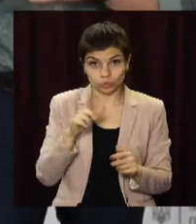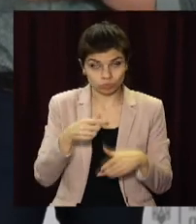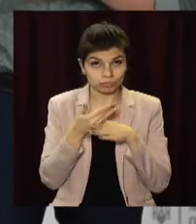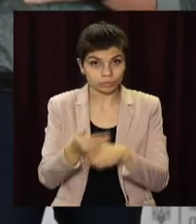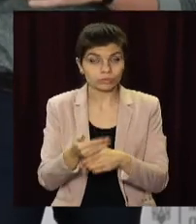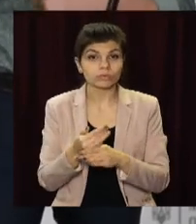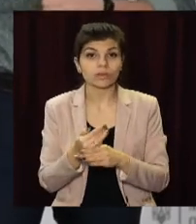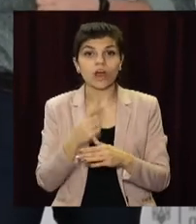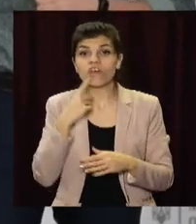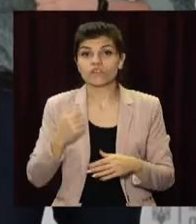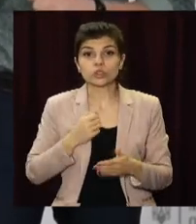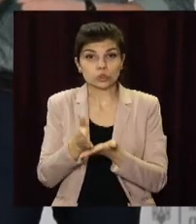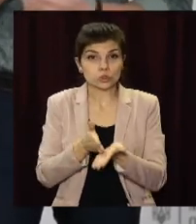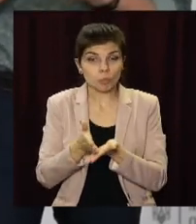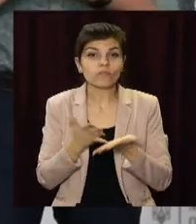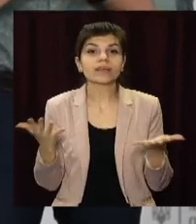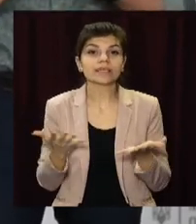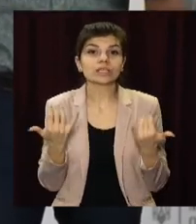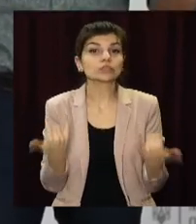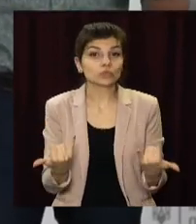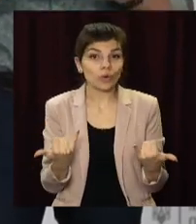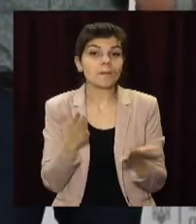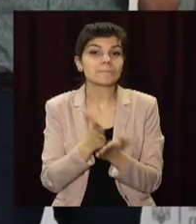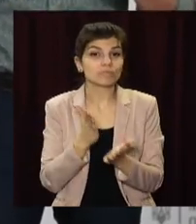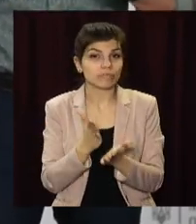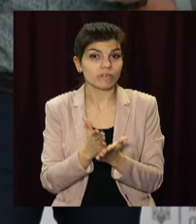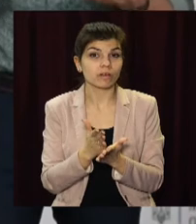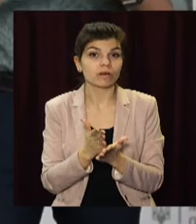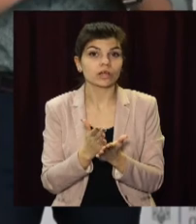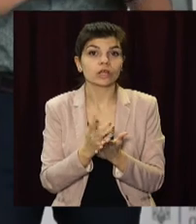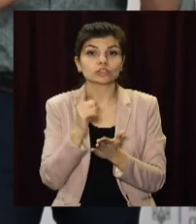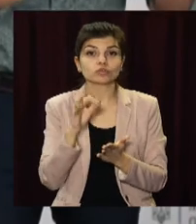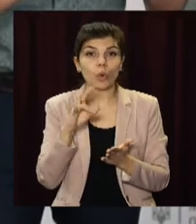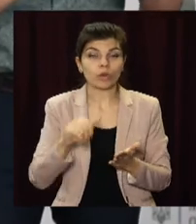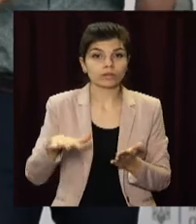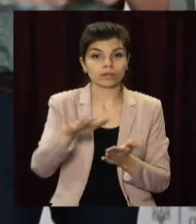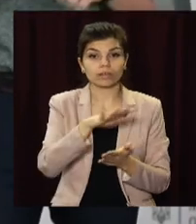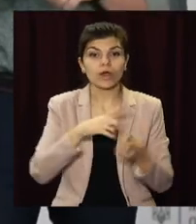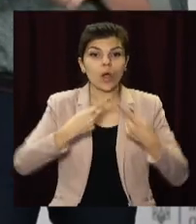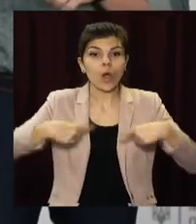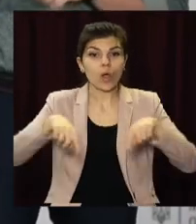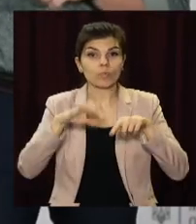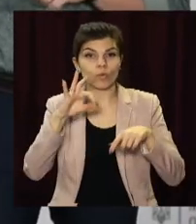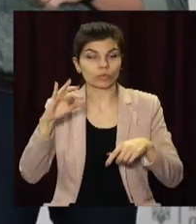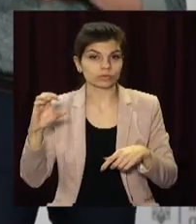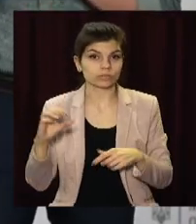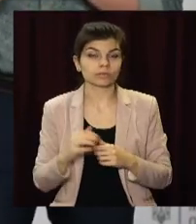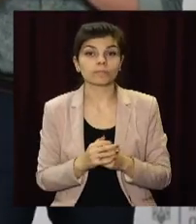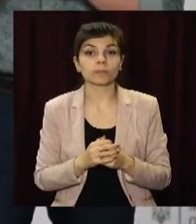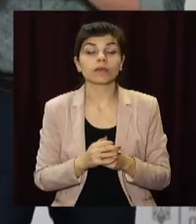наших військовослужбовців, які сьогодні перебувають в зоні операції об'єднаних сил.